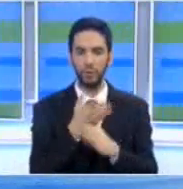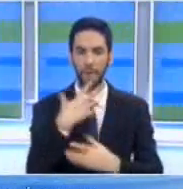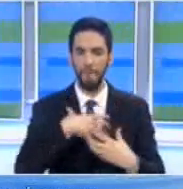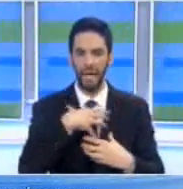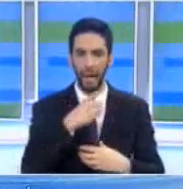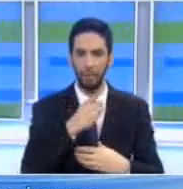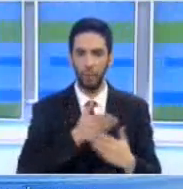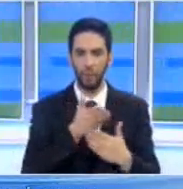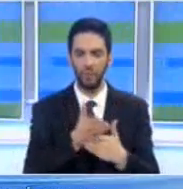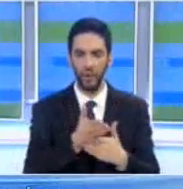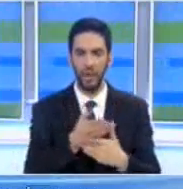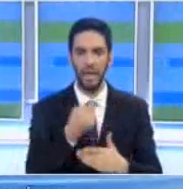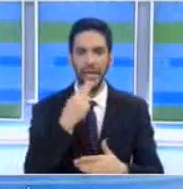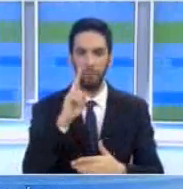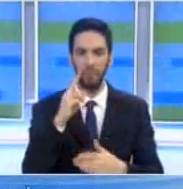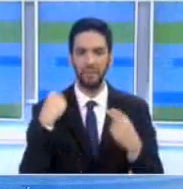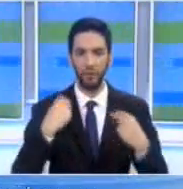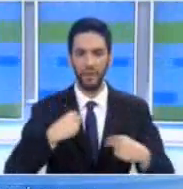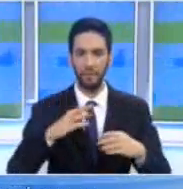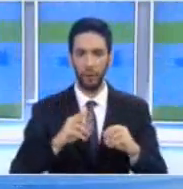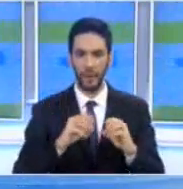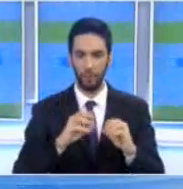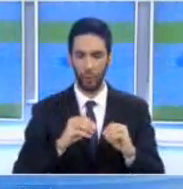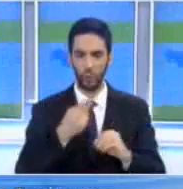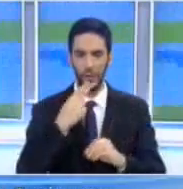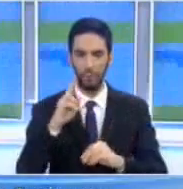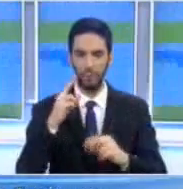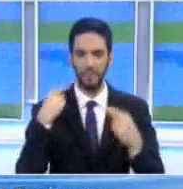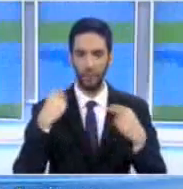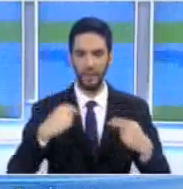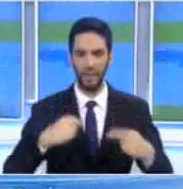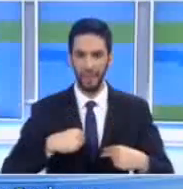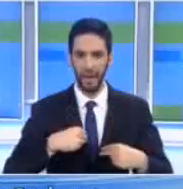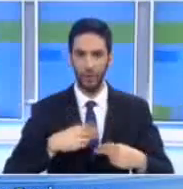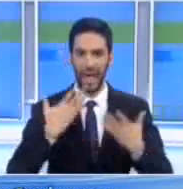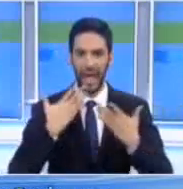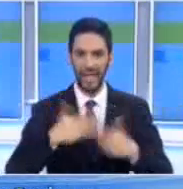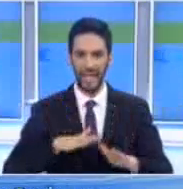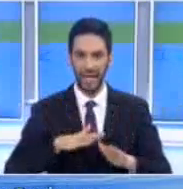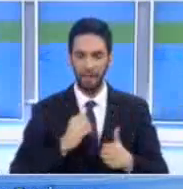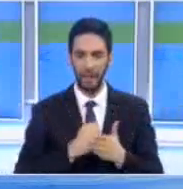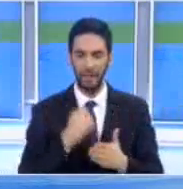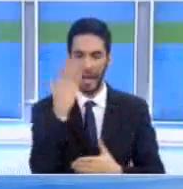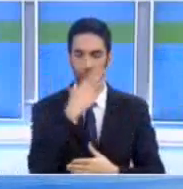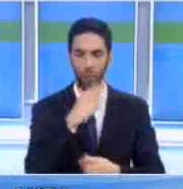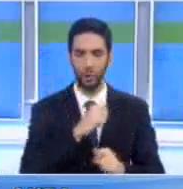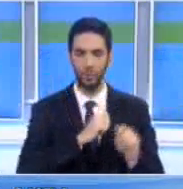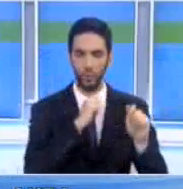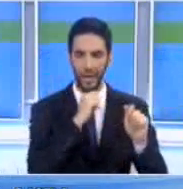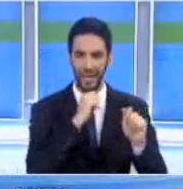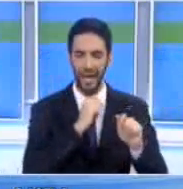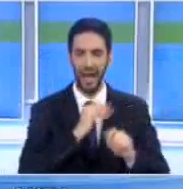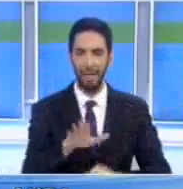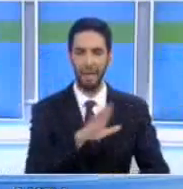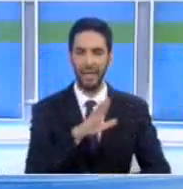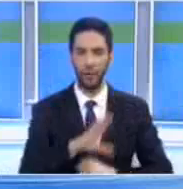Τις προσφυγές υπογράφουν ως αιτητές οι υποψήφοι δήμαρχοι αμοχώστου Σημεώνιο Άννου και Αγίας Νάπας Βάσος Βασιλείου και εκ μέρους